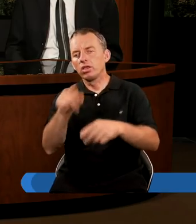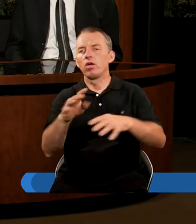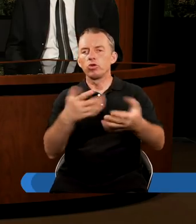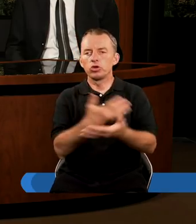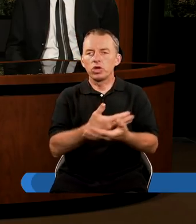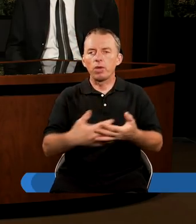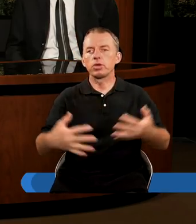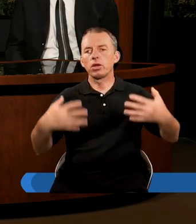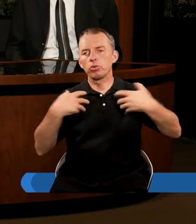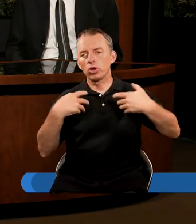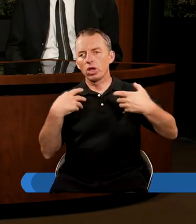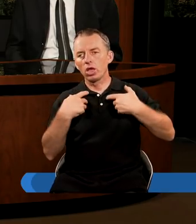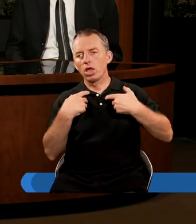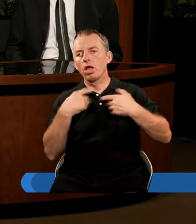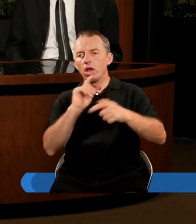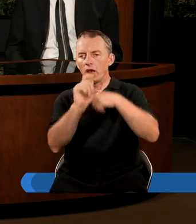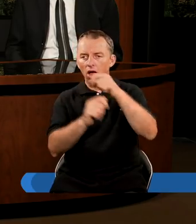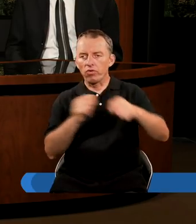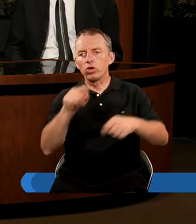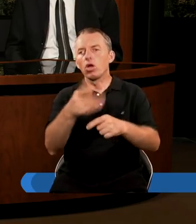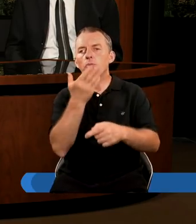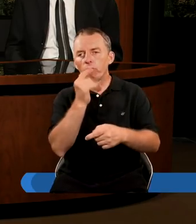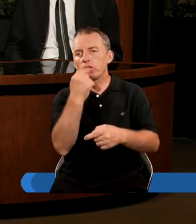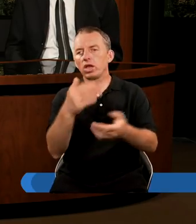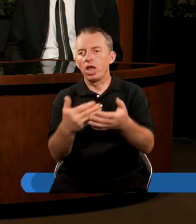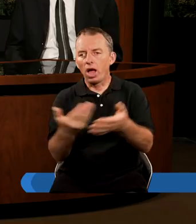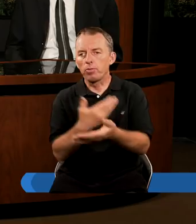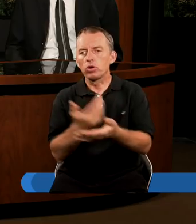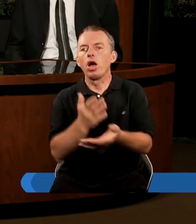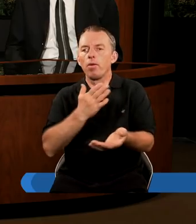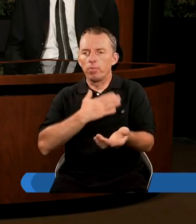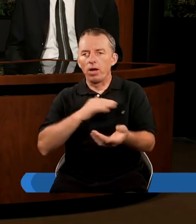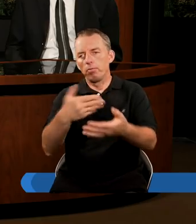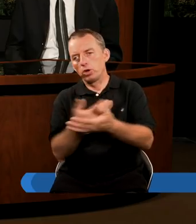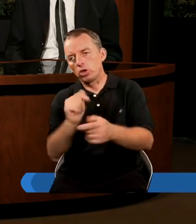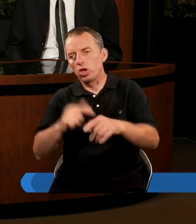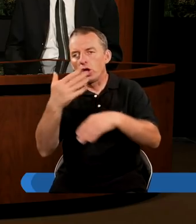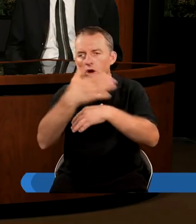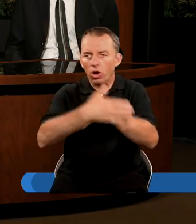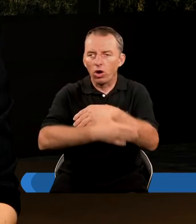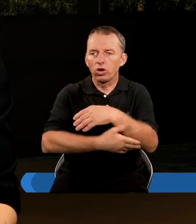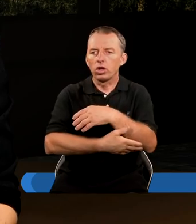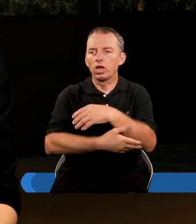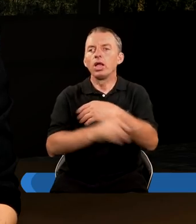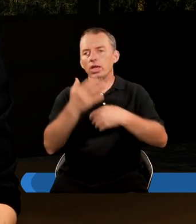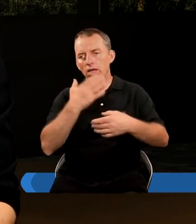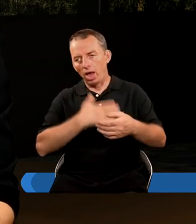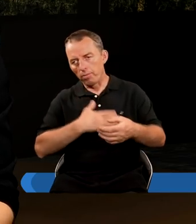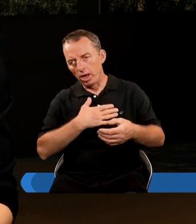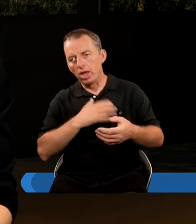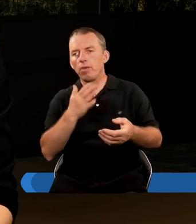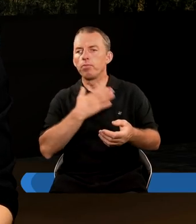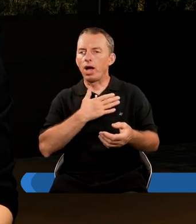ziemskim życiu. Ale też jeszcze nawiązując do tego, co powiedziałeś na początku, że mamy początek i koniec. To znaczy mamy sabbat